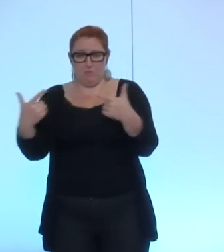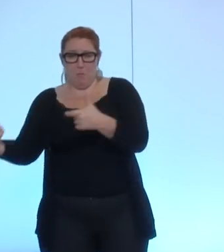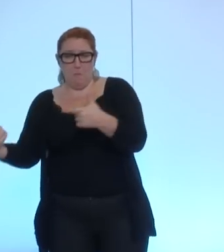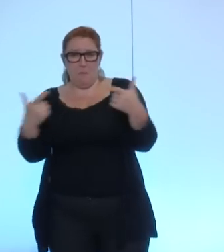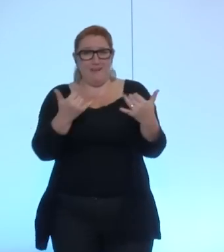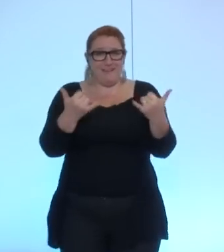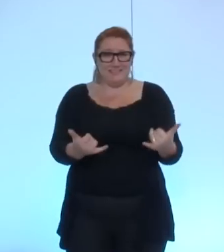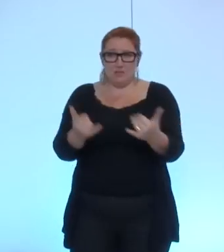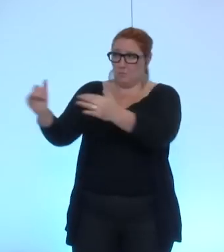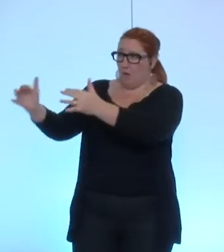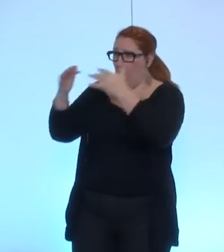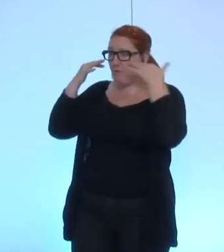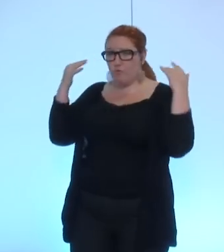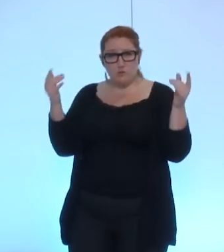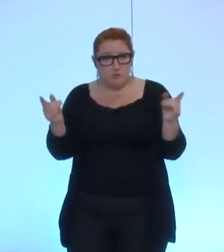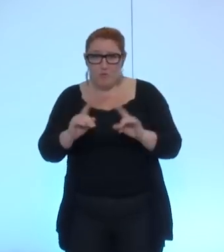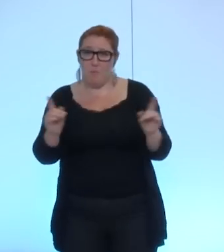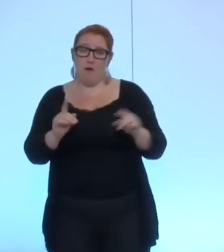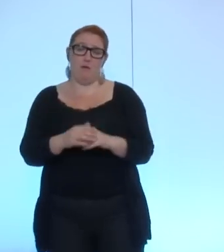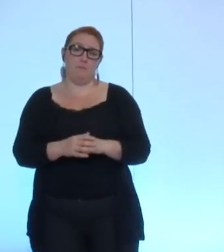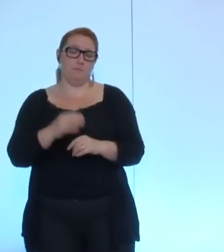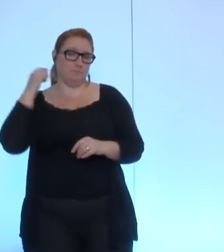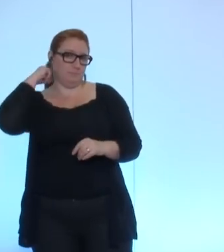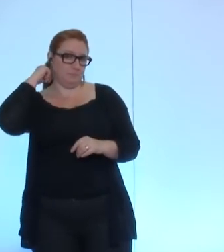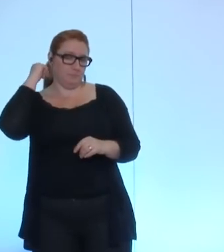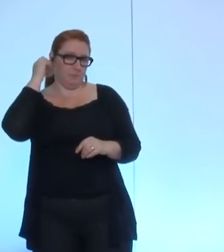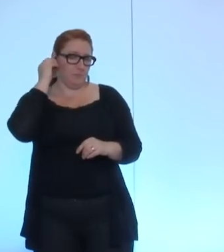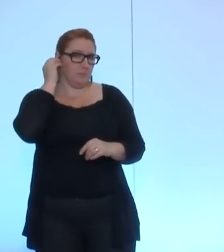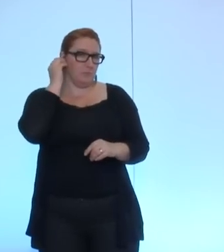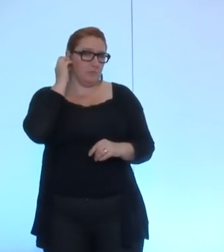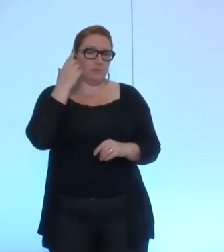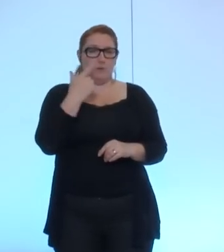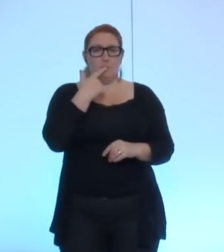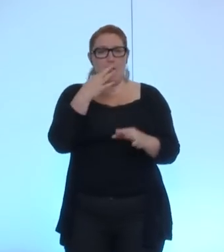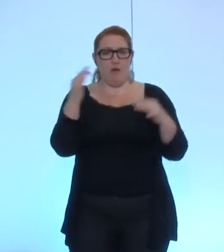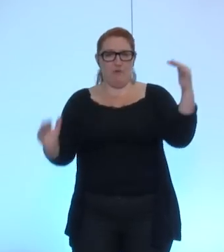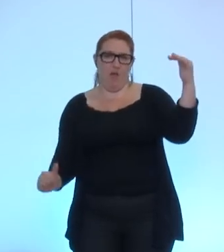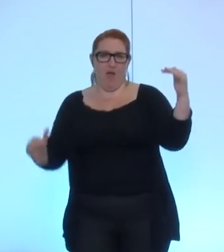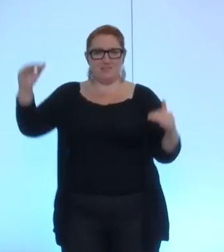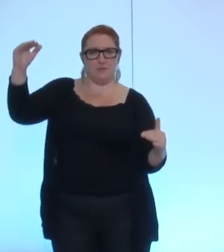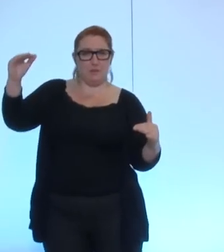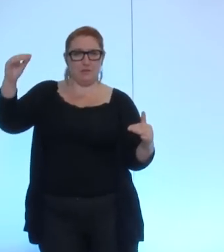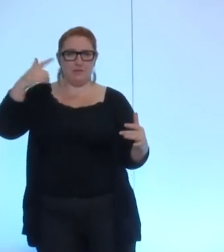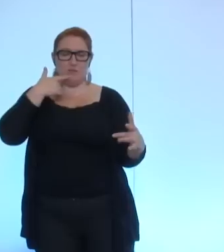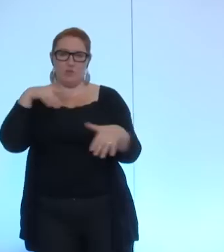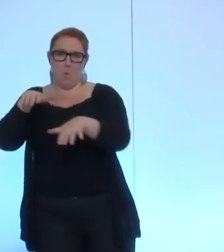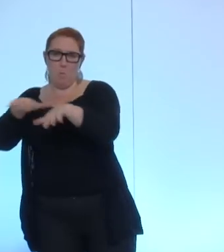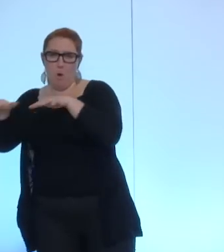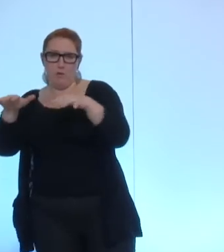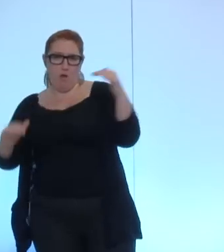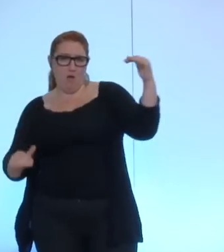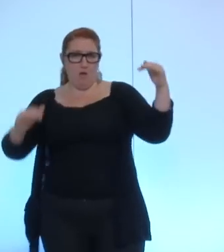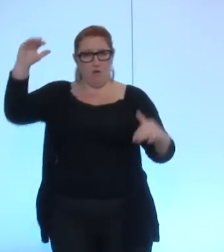vous évoquez une asymétrie du conflit celle de la disproportion des moyens et donc des victimes